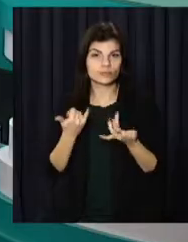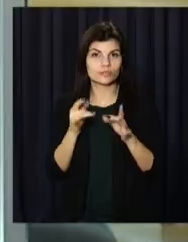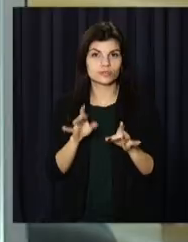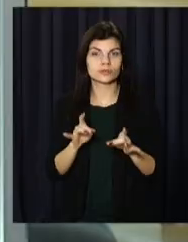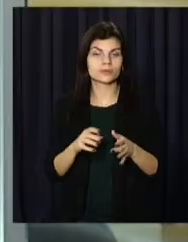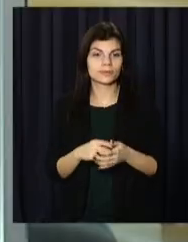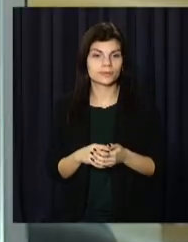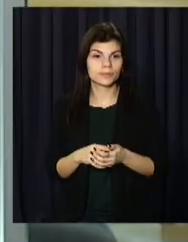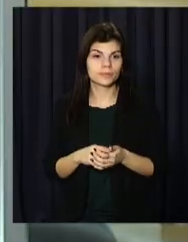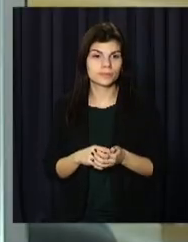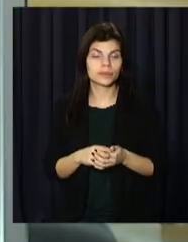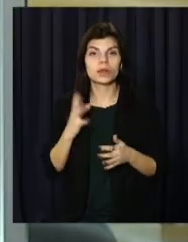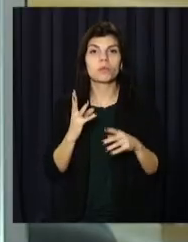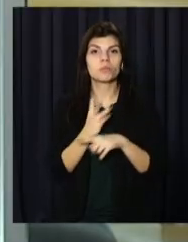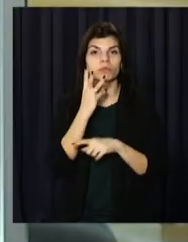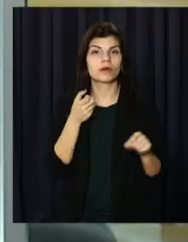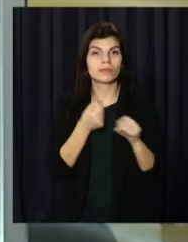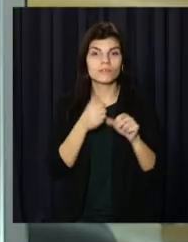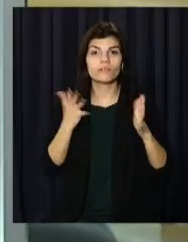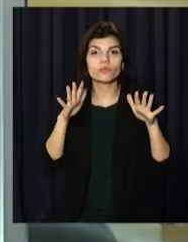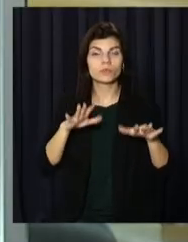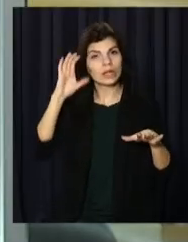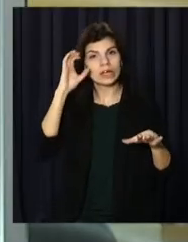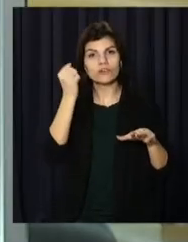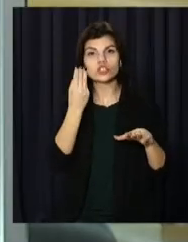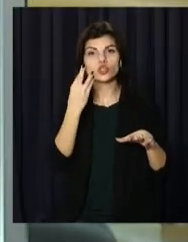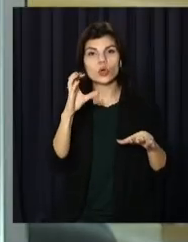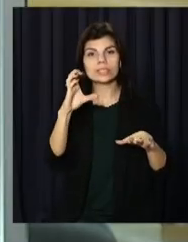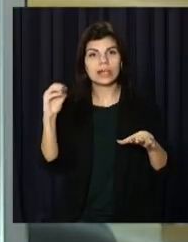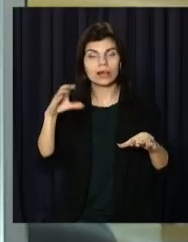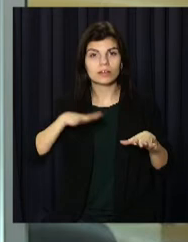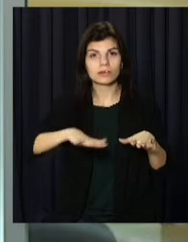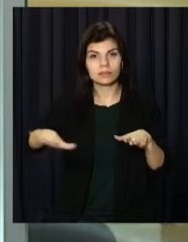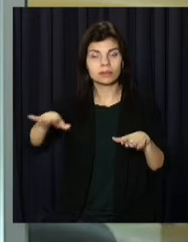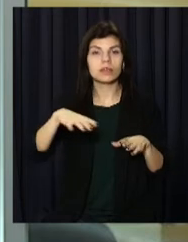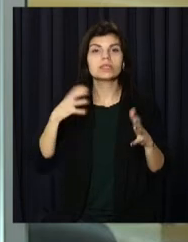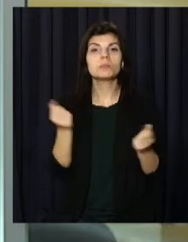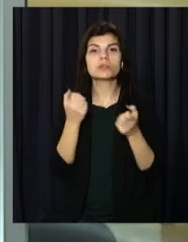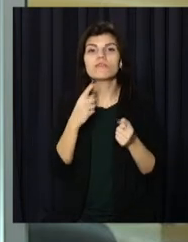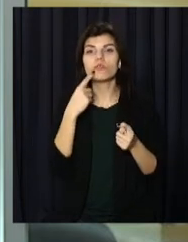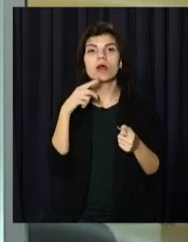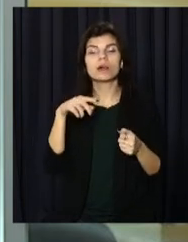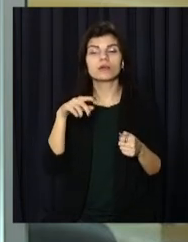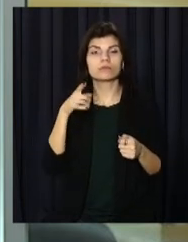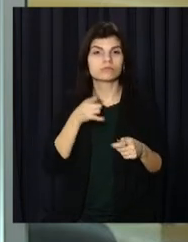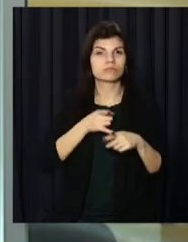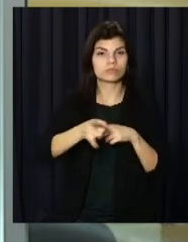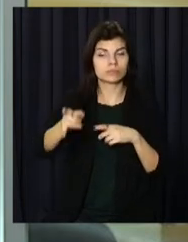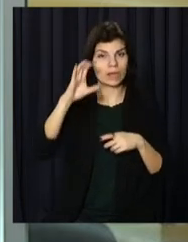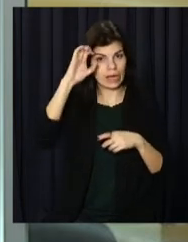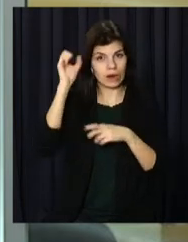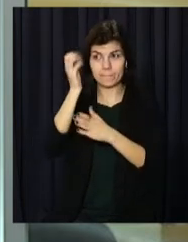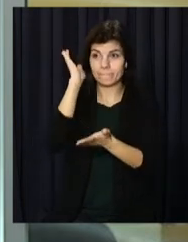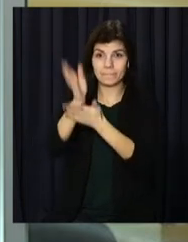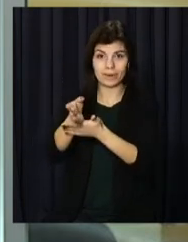далі. Потрійна ДТП сталася на Криворізькому шосе. Як повідомляє ДСНС, Лексус їхав трасу у бік Кривого